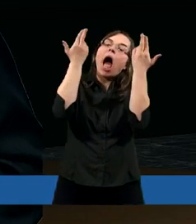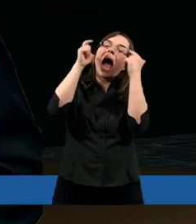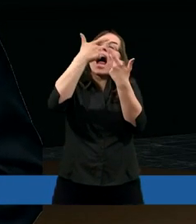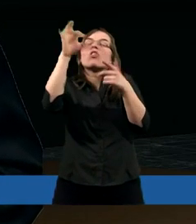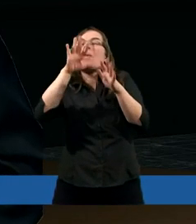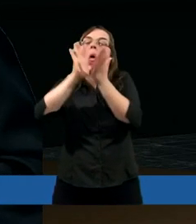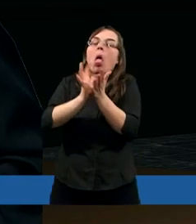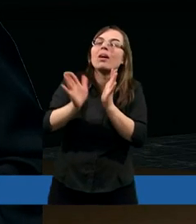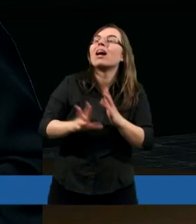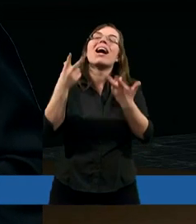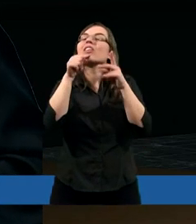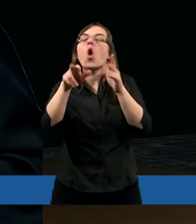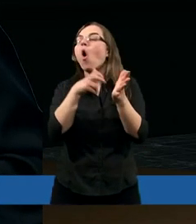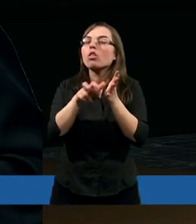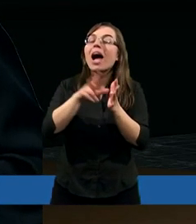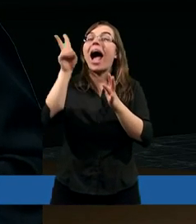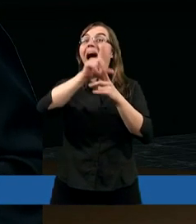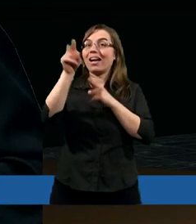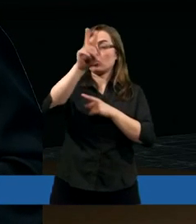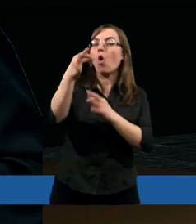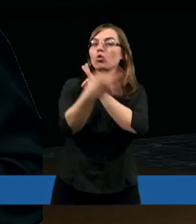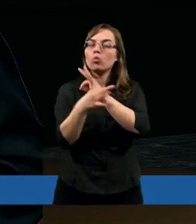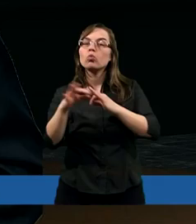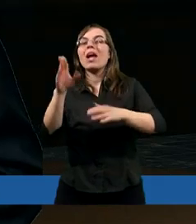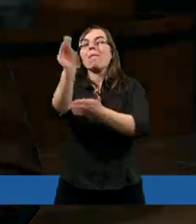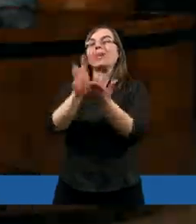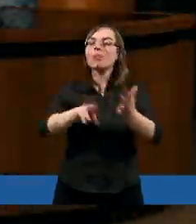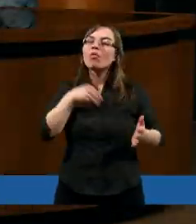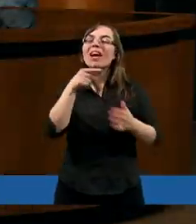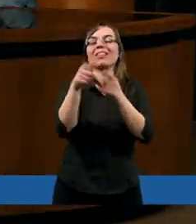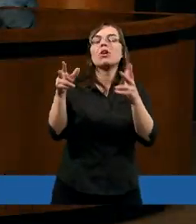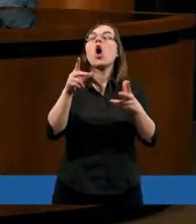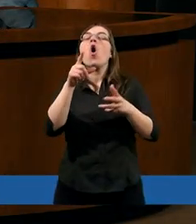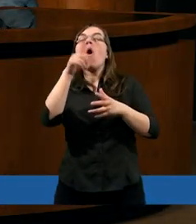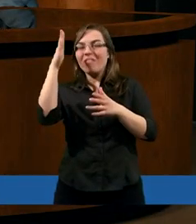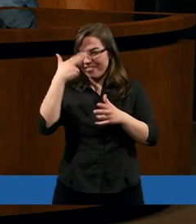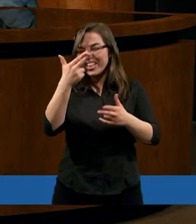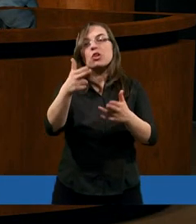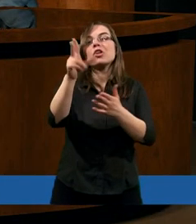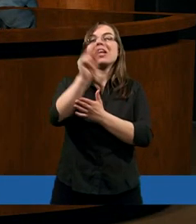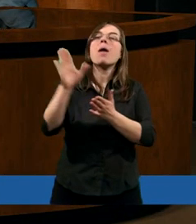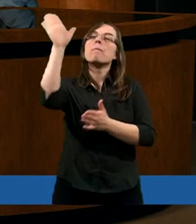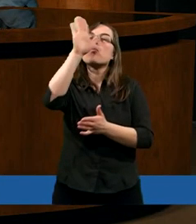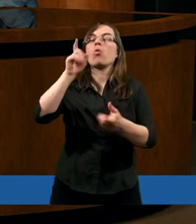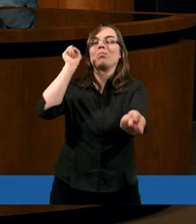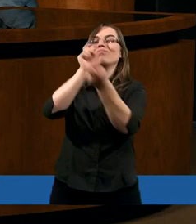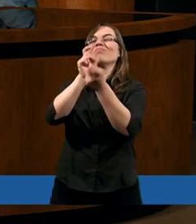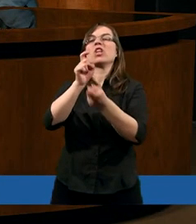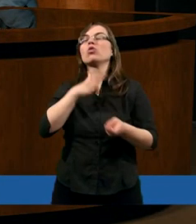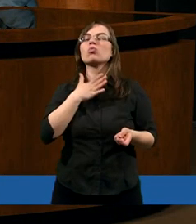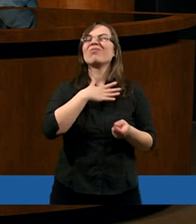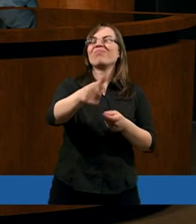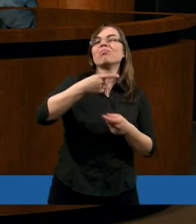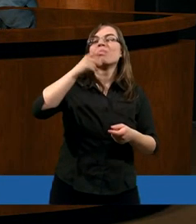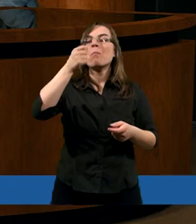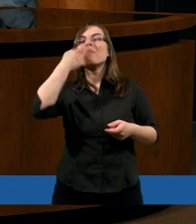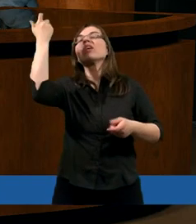cytuje Stary Testament, że Bóg przeciwstawia się pysznym, a pokornym daje